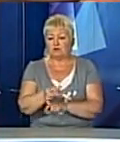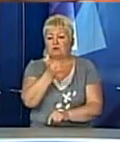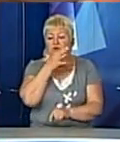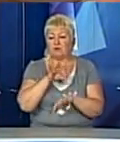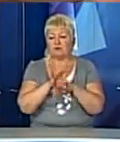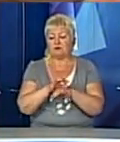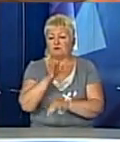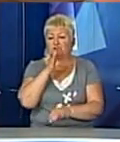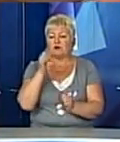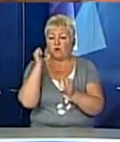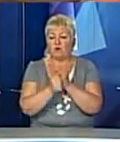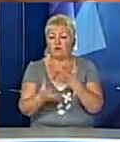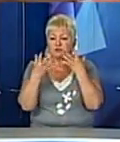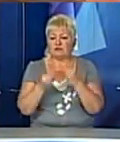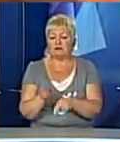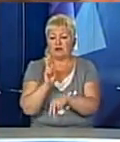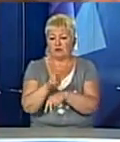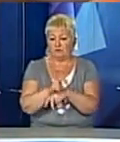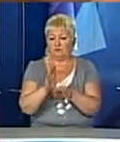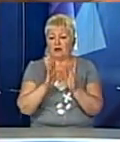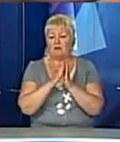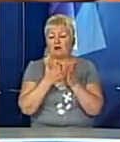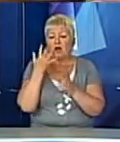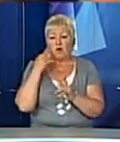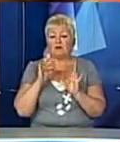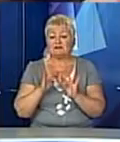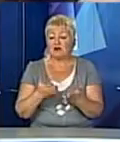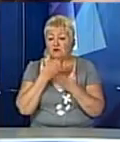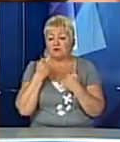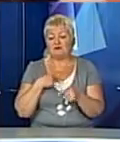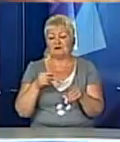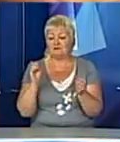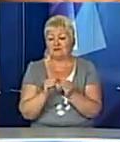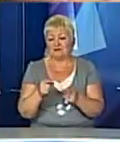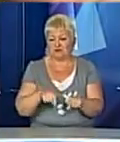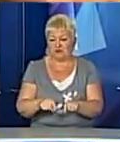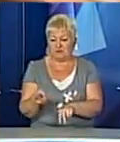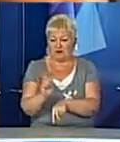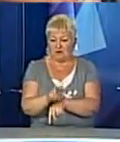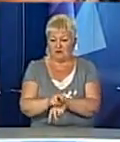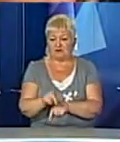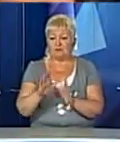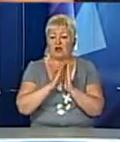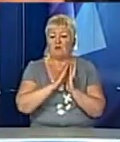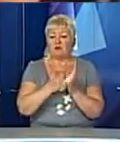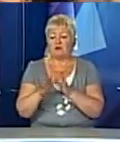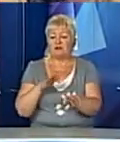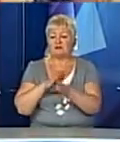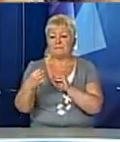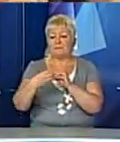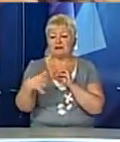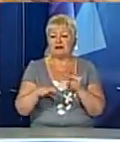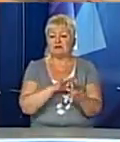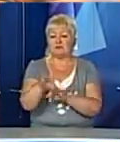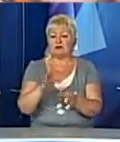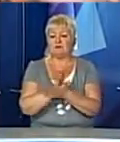проводити час. Ми кожен день в бібліотеці, навіть коли заходів немає, ми всерівно сюди приходимо. У бібліотеці реалізували 15 проєктів і